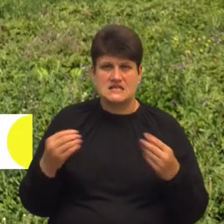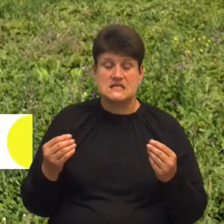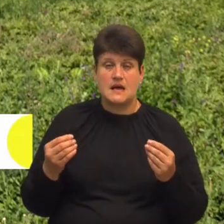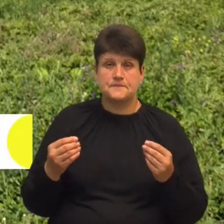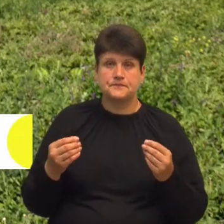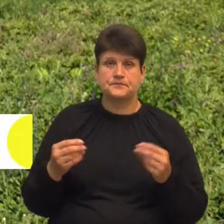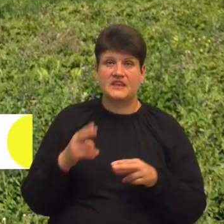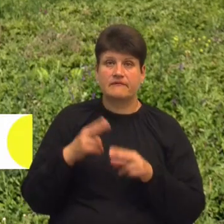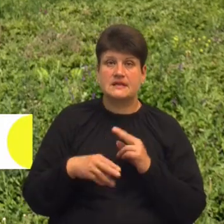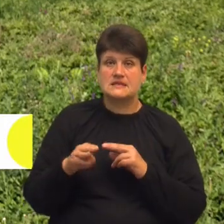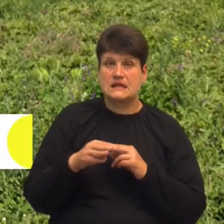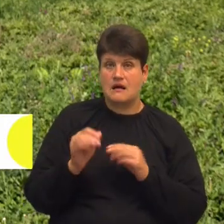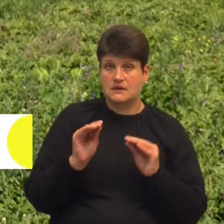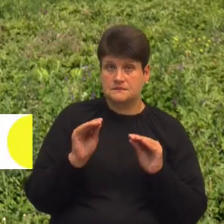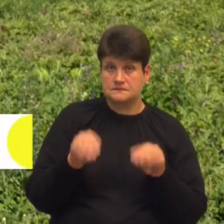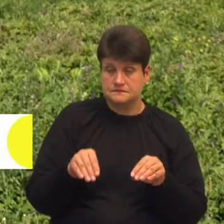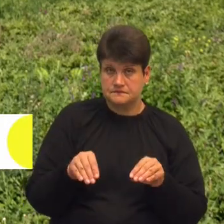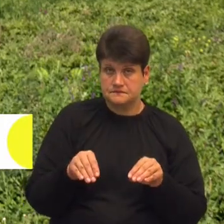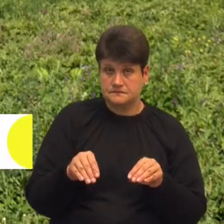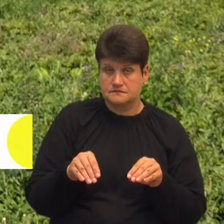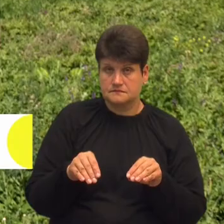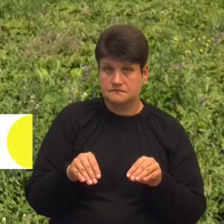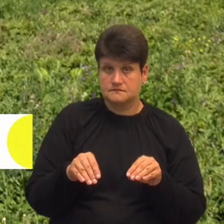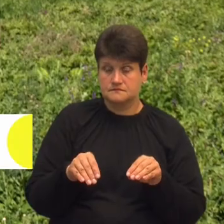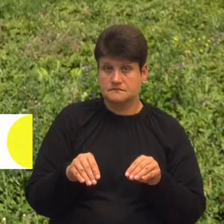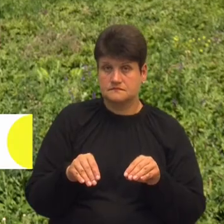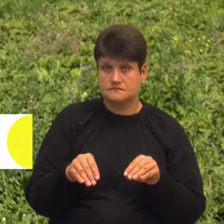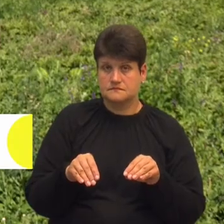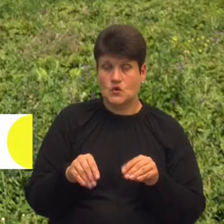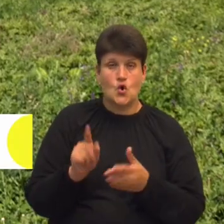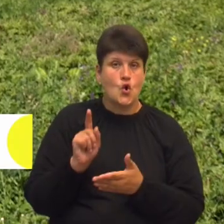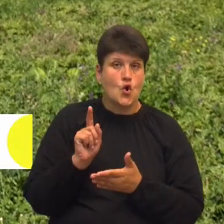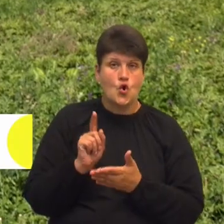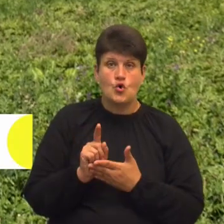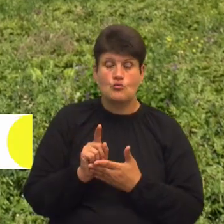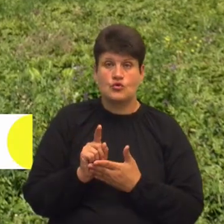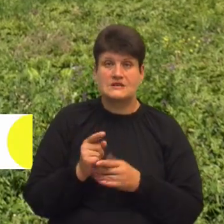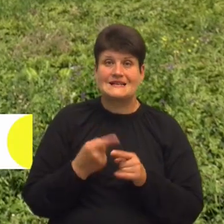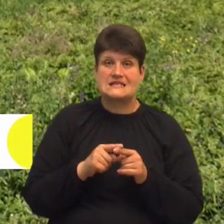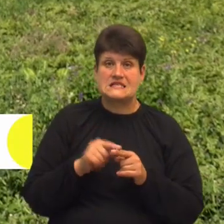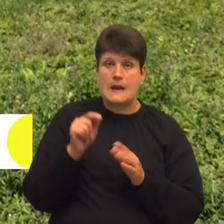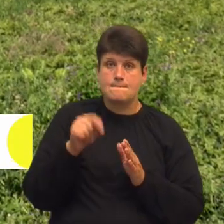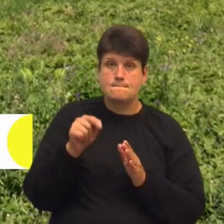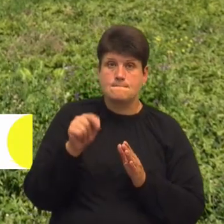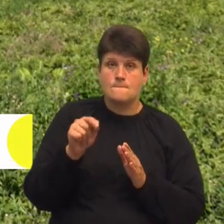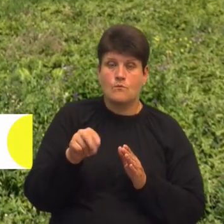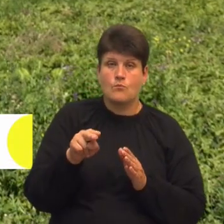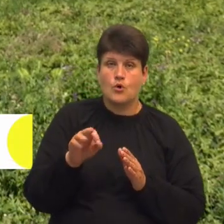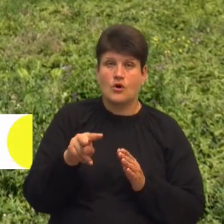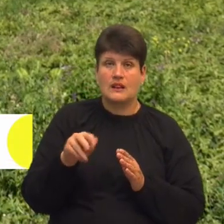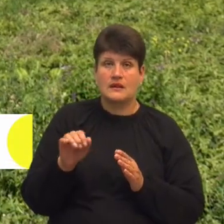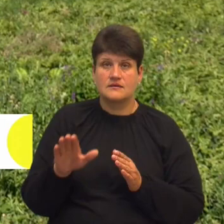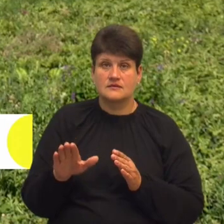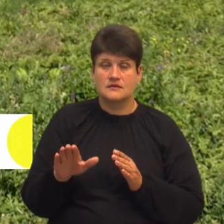Неприкінці травня, скажімо так, обов'язково для кавуна – це полив. Це першочергово, без поливу